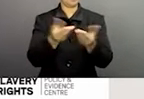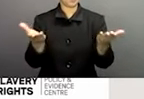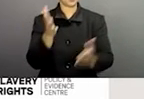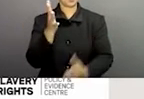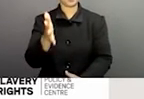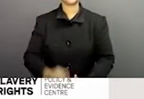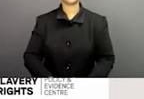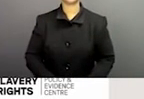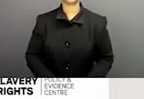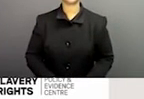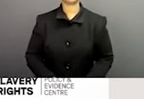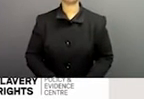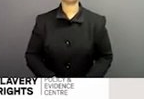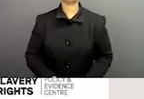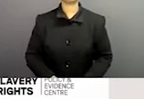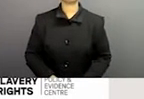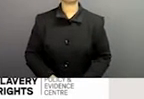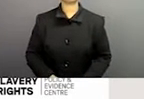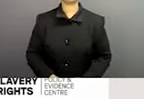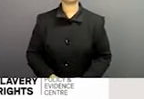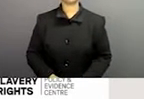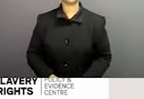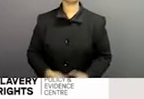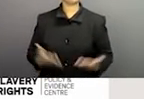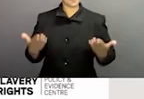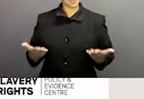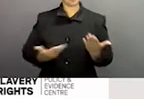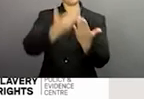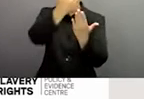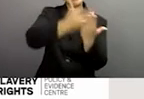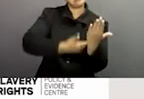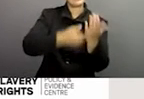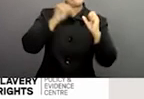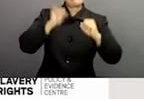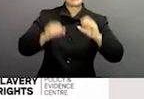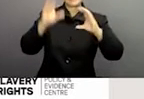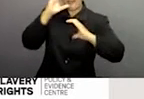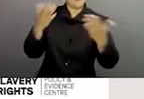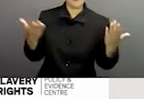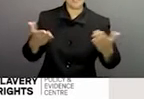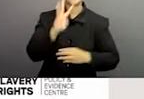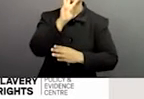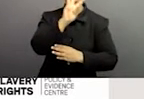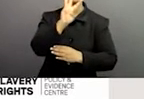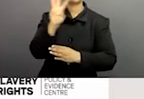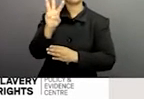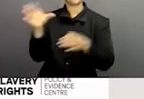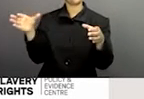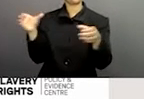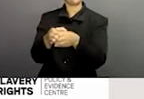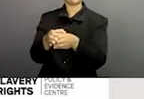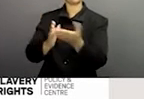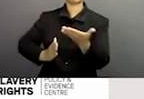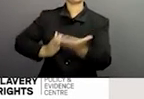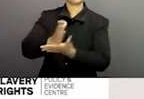bientôt sur YouTube et d'autres. Et le rapport est également disponible sur notre site Web, relatif